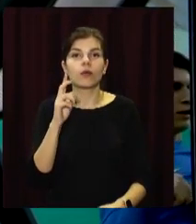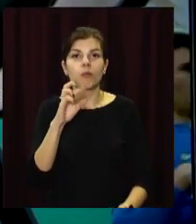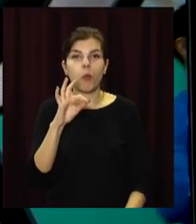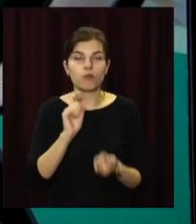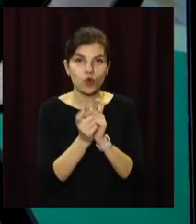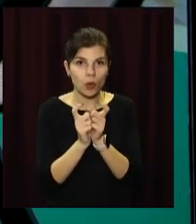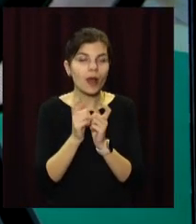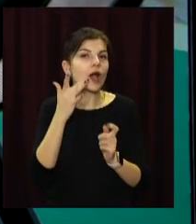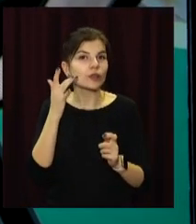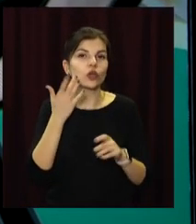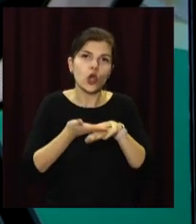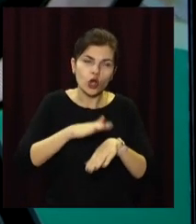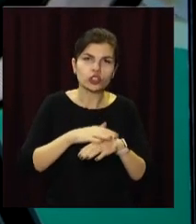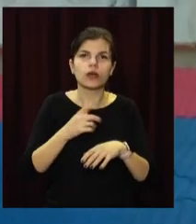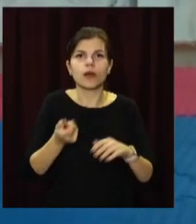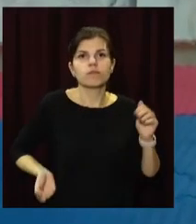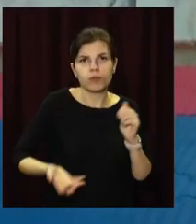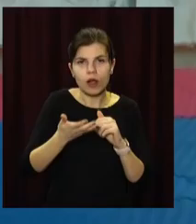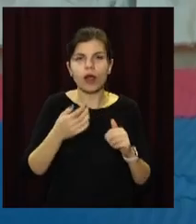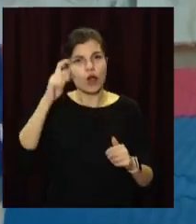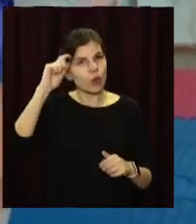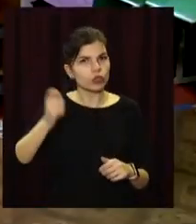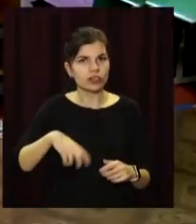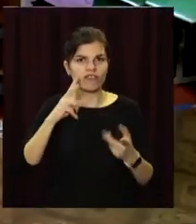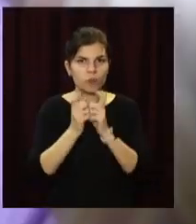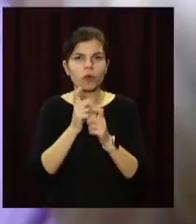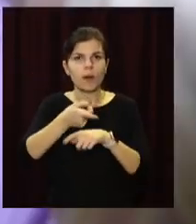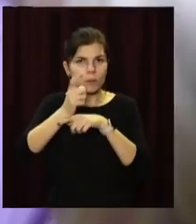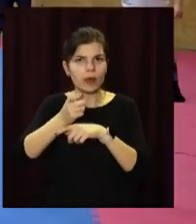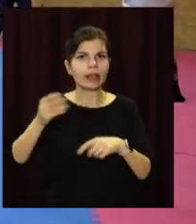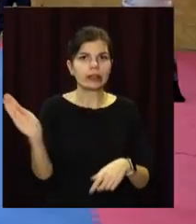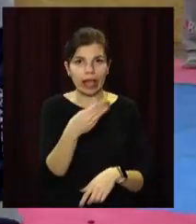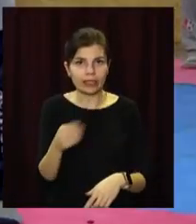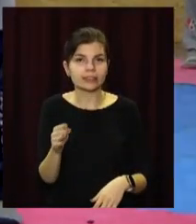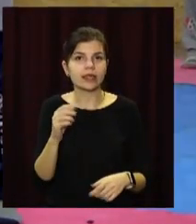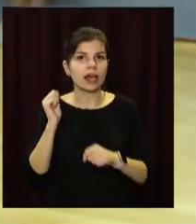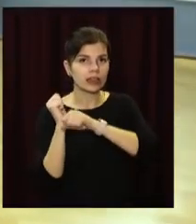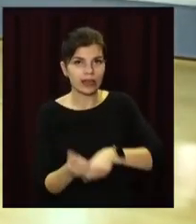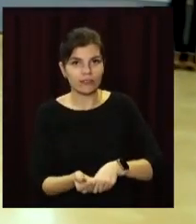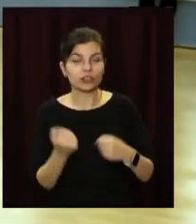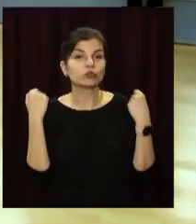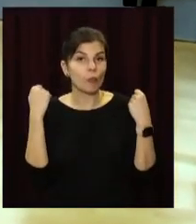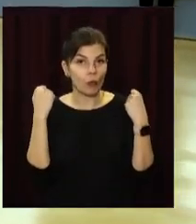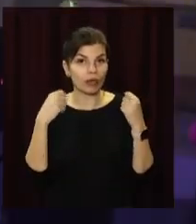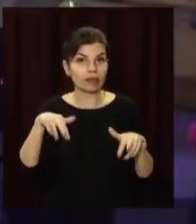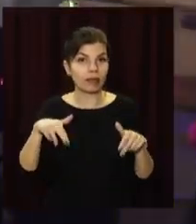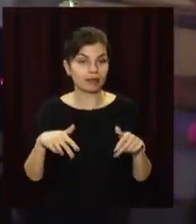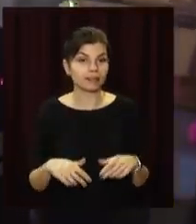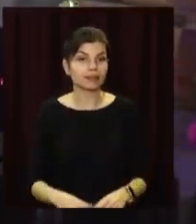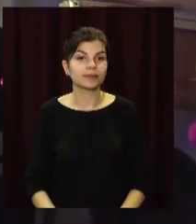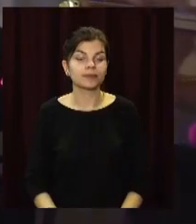веслуванням, важкою атлетикою, гандболом, козацьким двобоєм, стрільбою, тенісом, тхеквандоу та спортивними танцями.